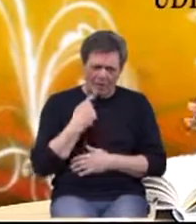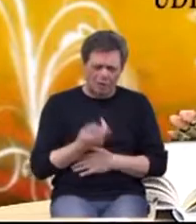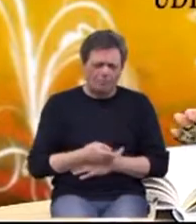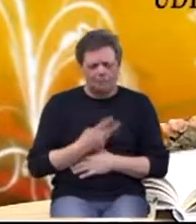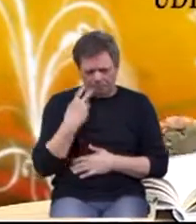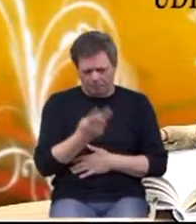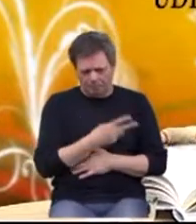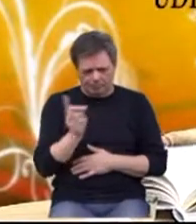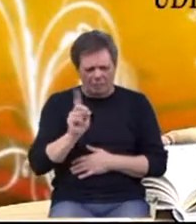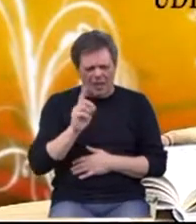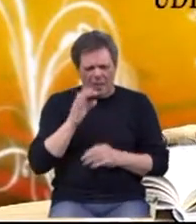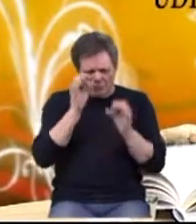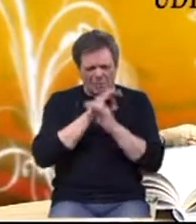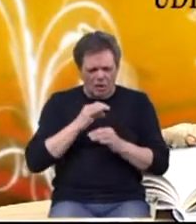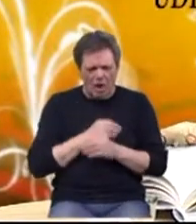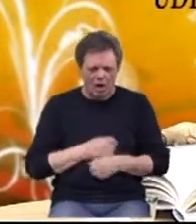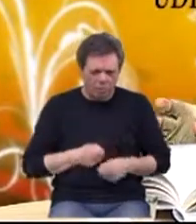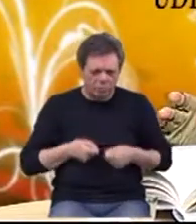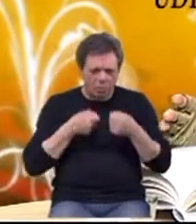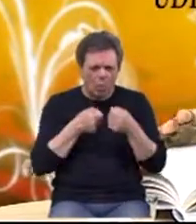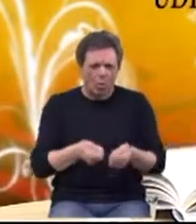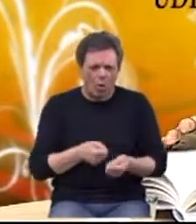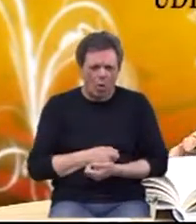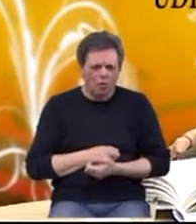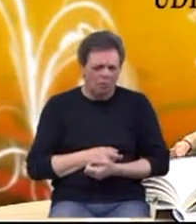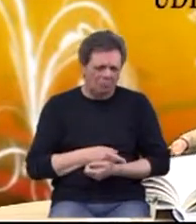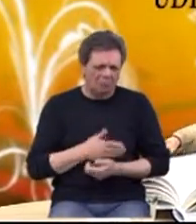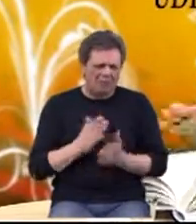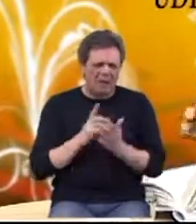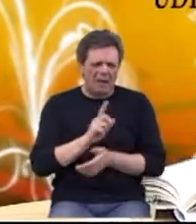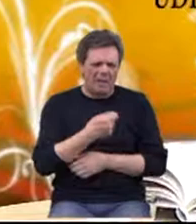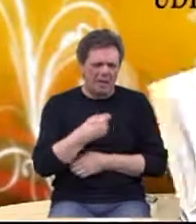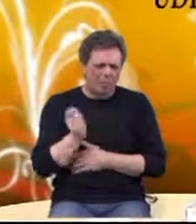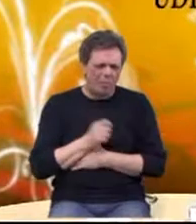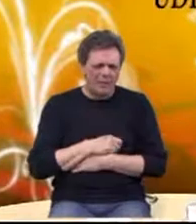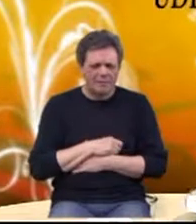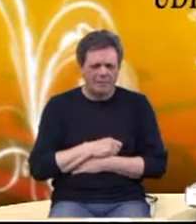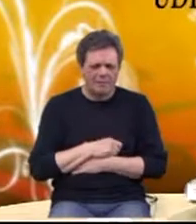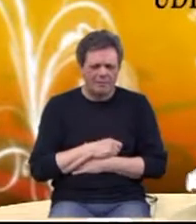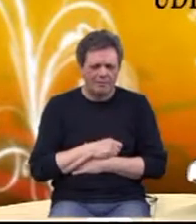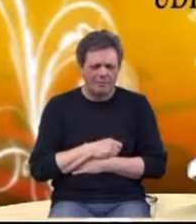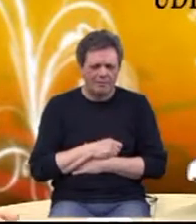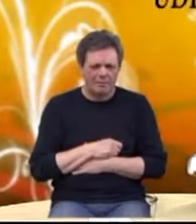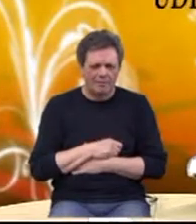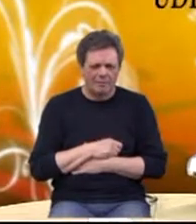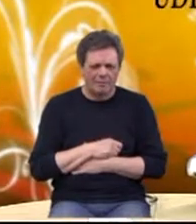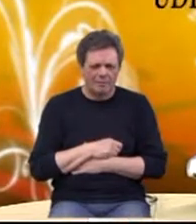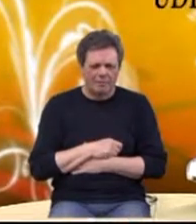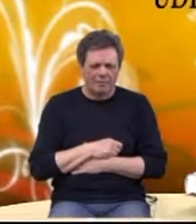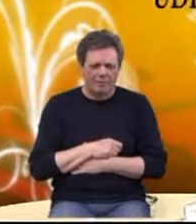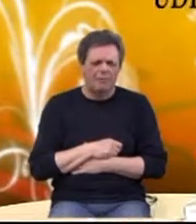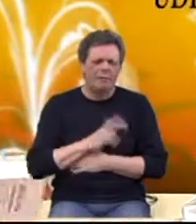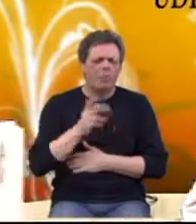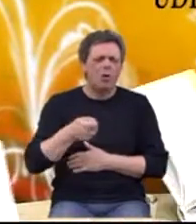gledatelji, neće vam biti žao. Uložite nije ni skupa, samo da vidim gdje se može kupiti.